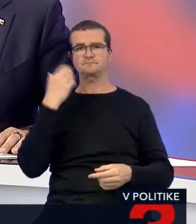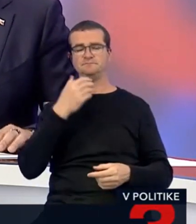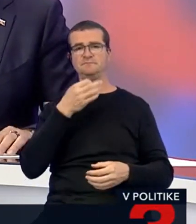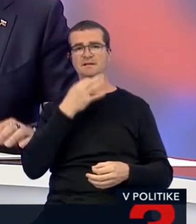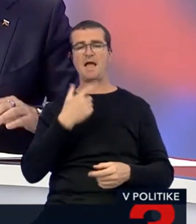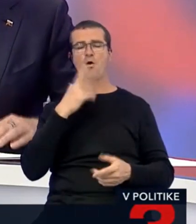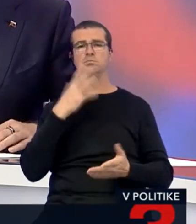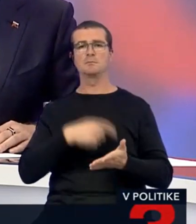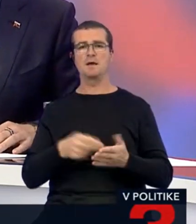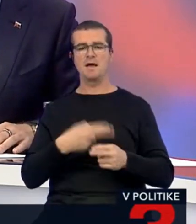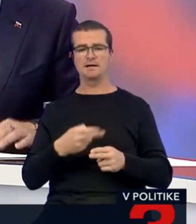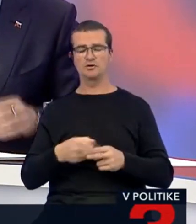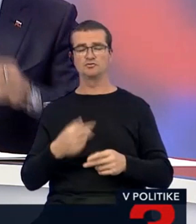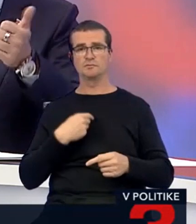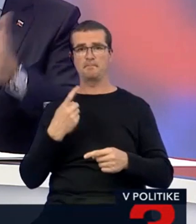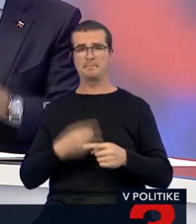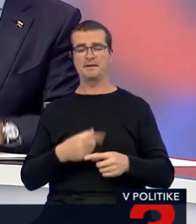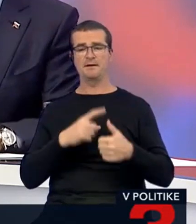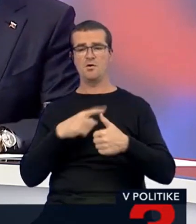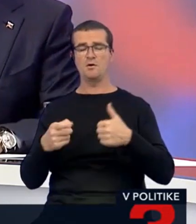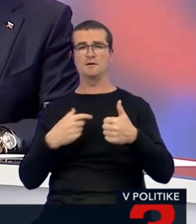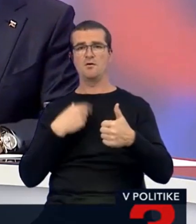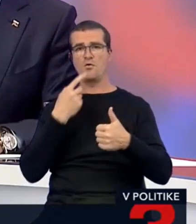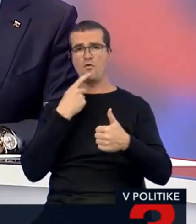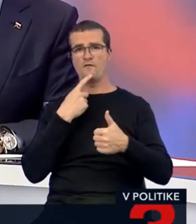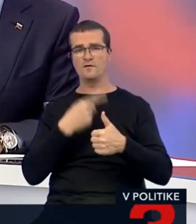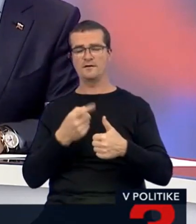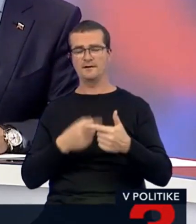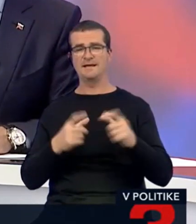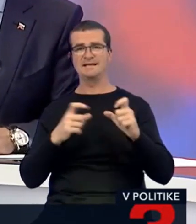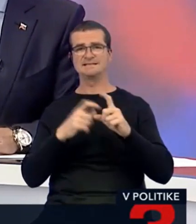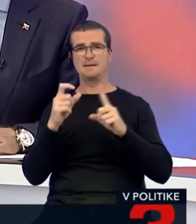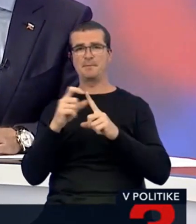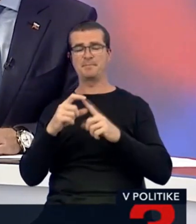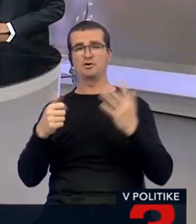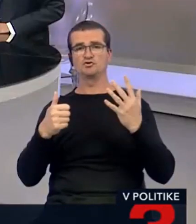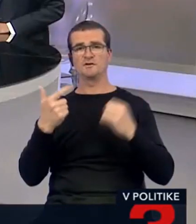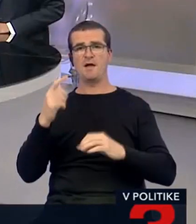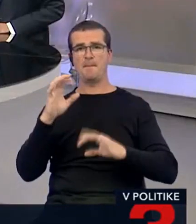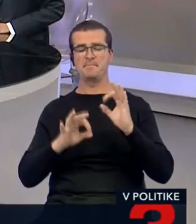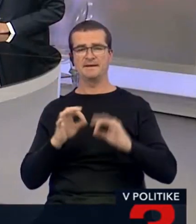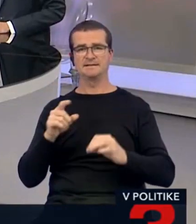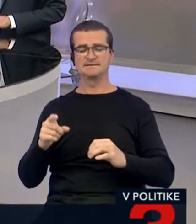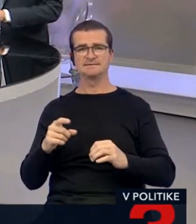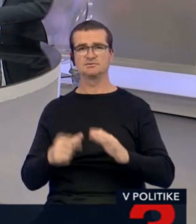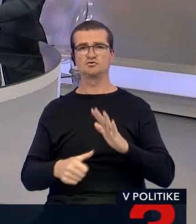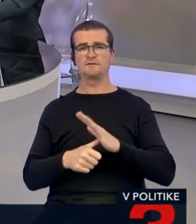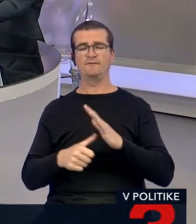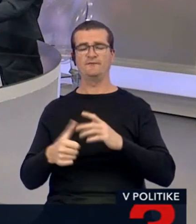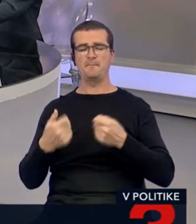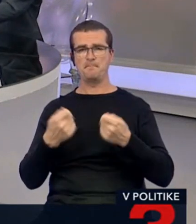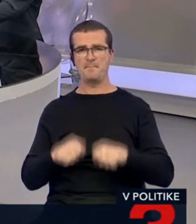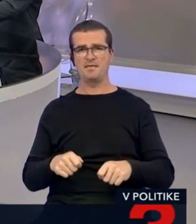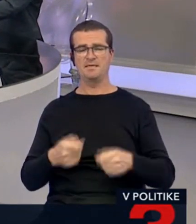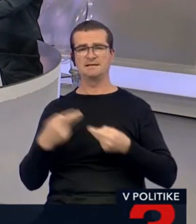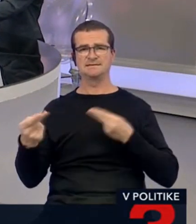budeme riešiť. My sme navrhli konkrétne riešenie. Poprvé sme hovorili, SPP ako 62% šéf na trhu s plynom,